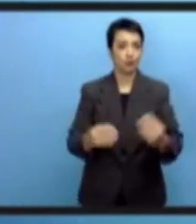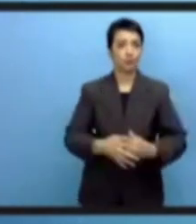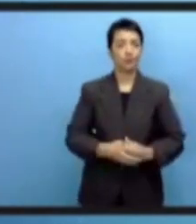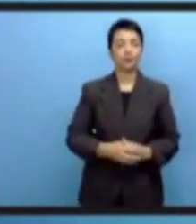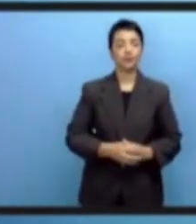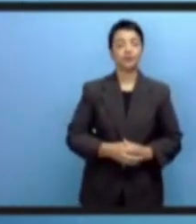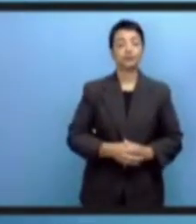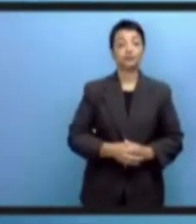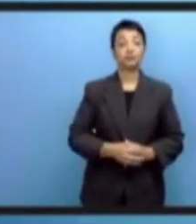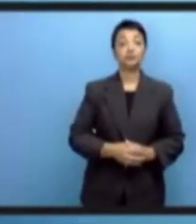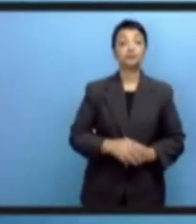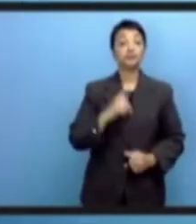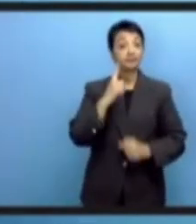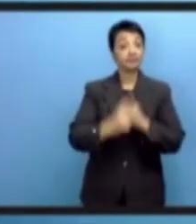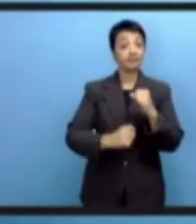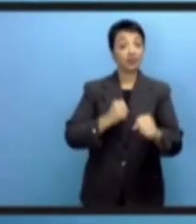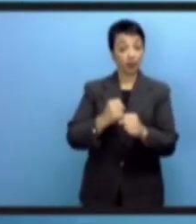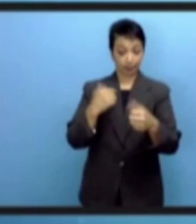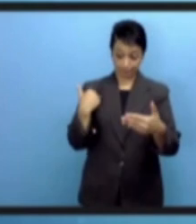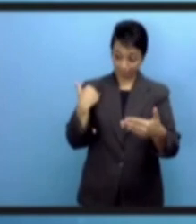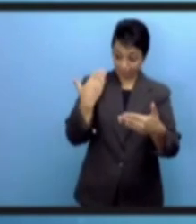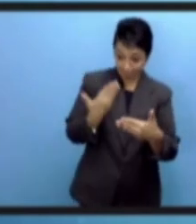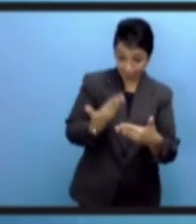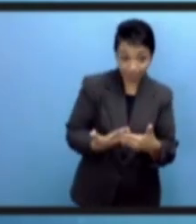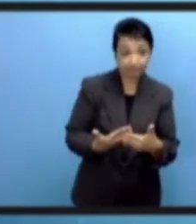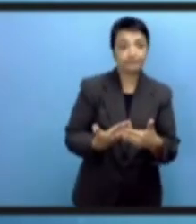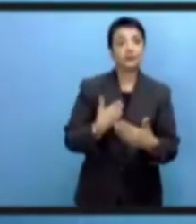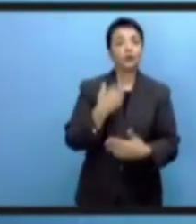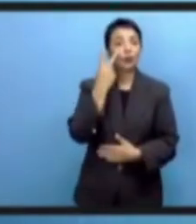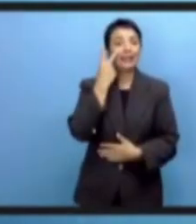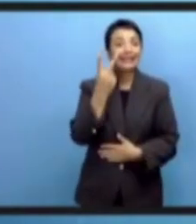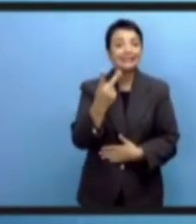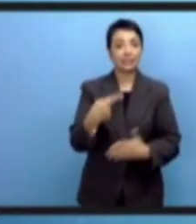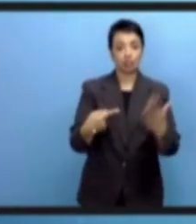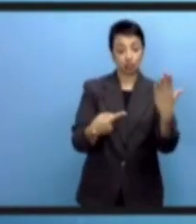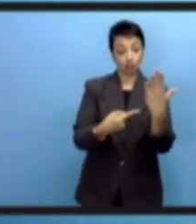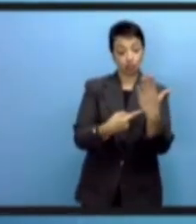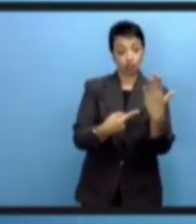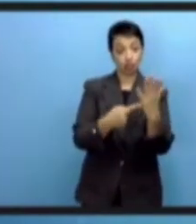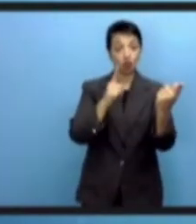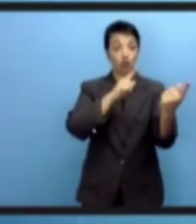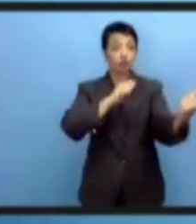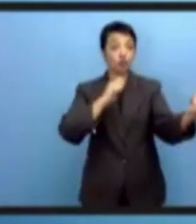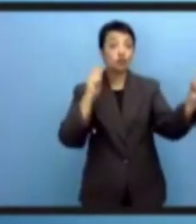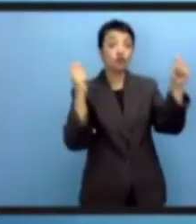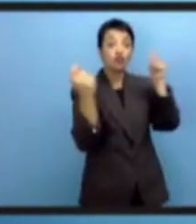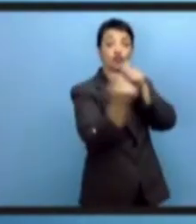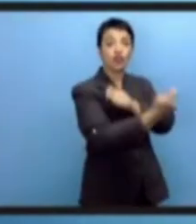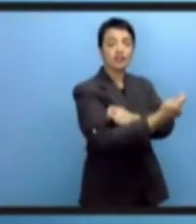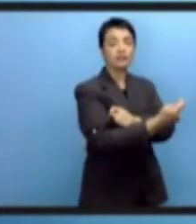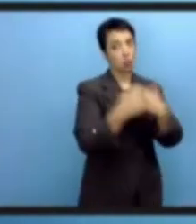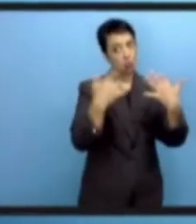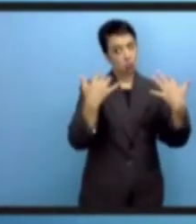технологий цифрового мира. И за эти годы